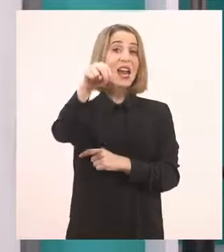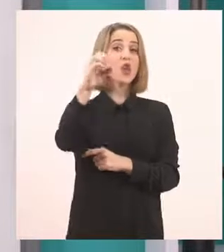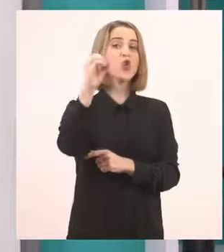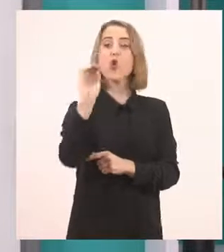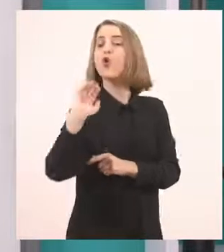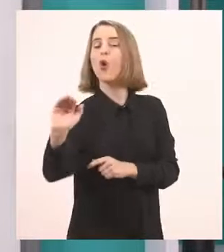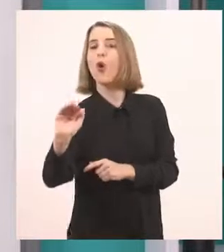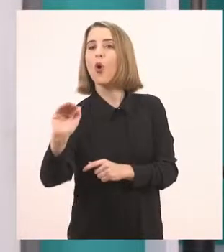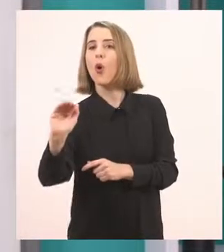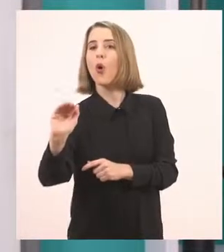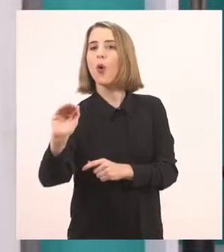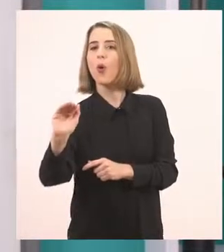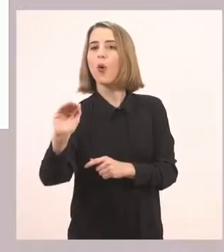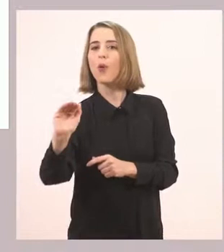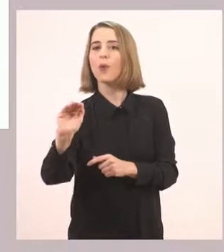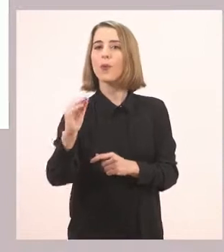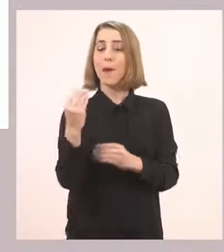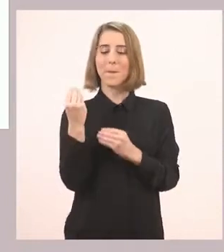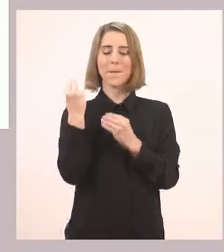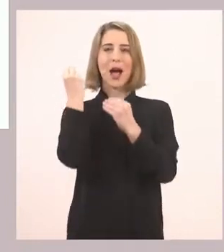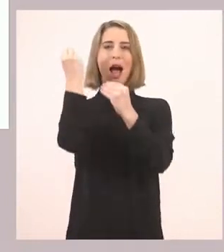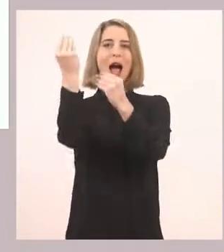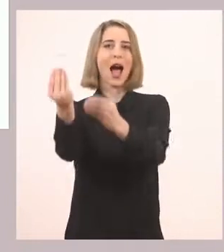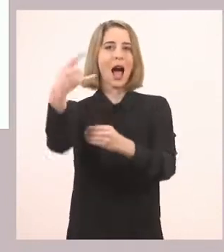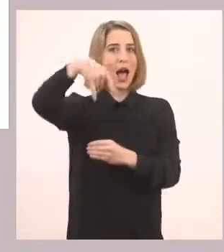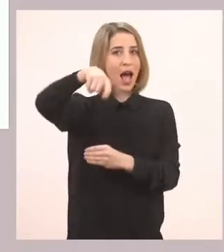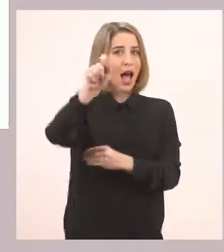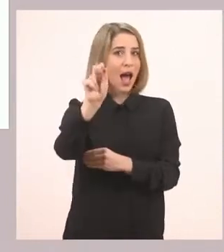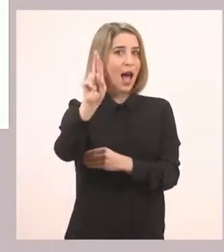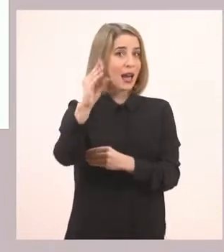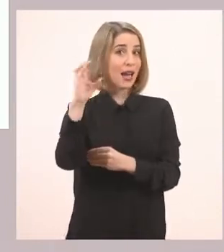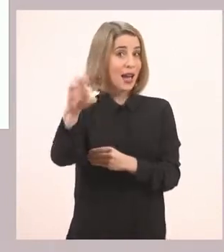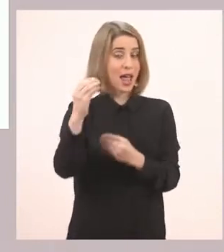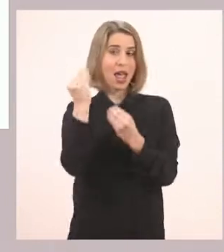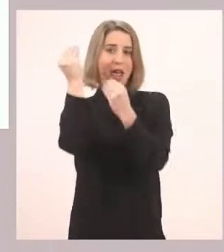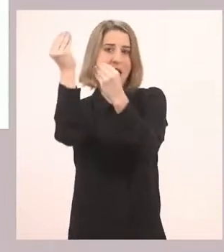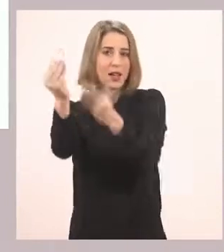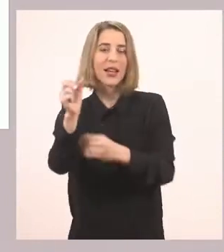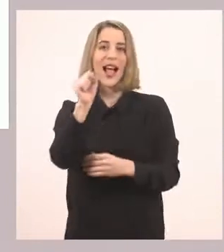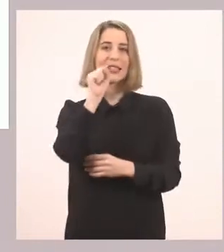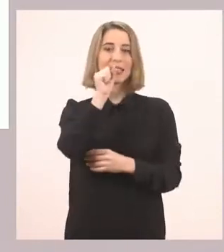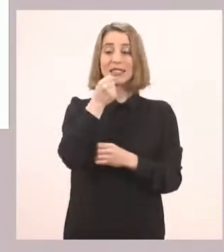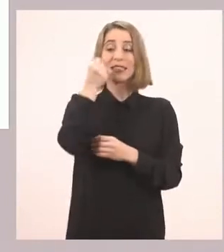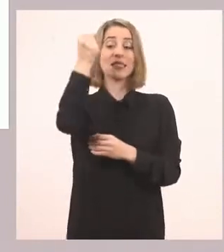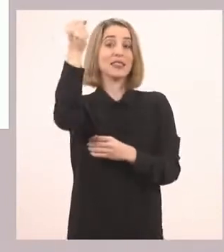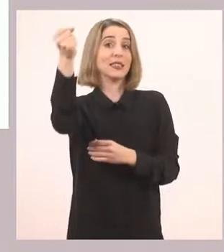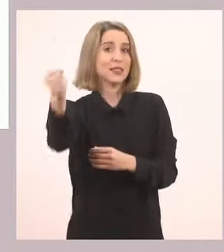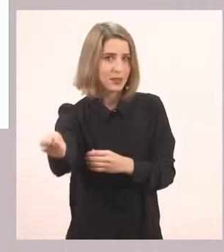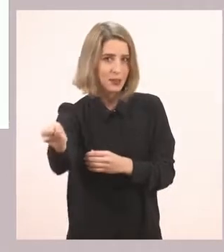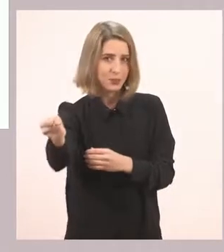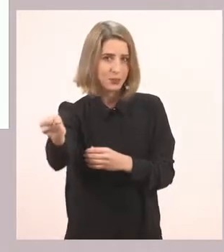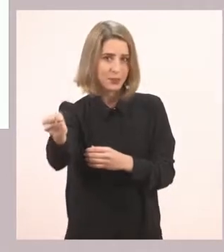Πάμε δίπλα. Πάρε το καρότο. Η Ιωάννα λοιπόν